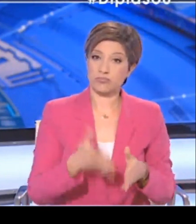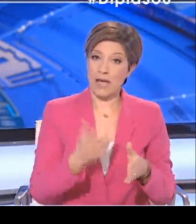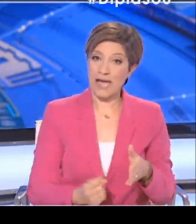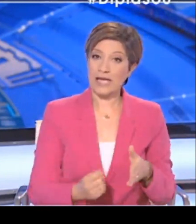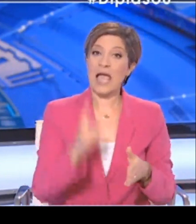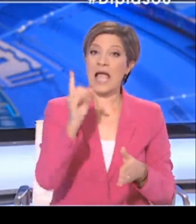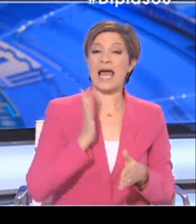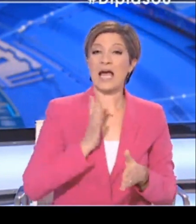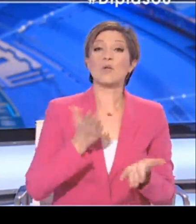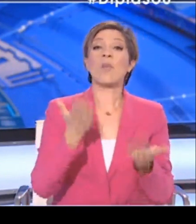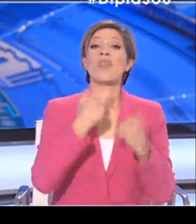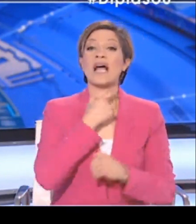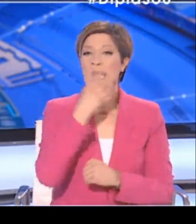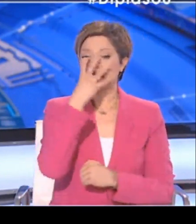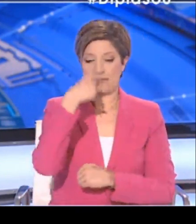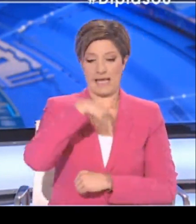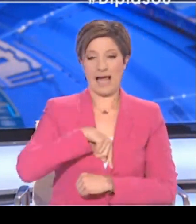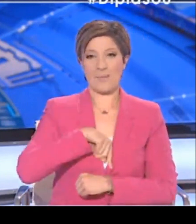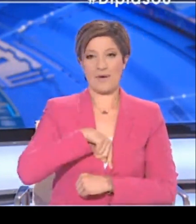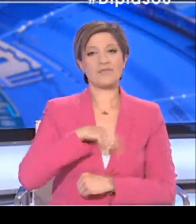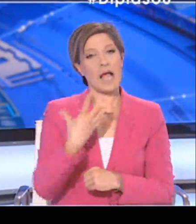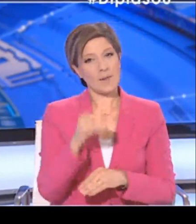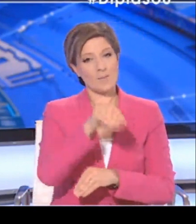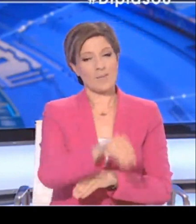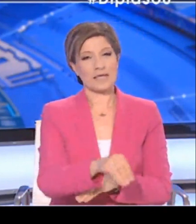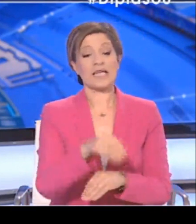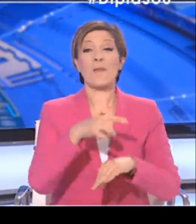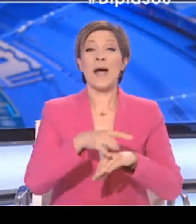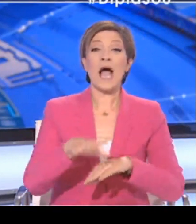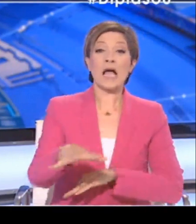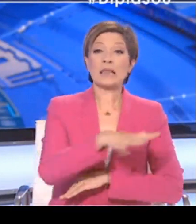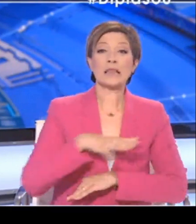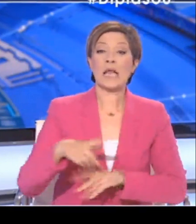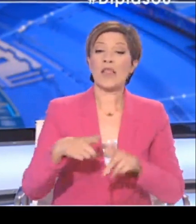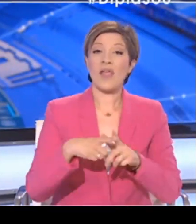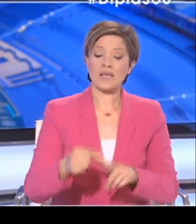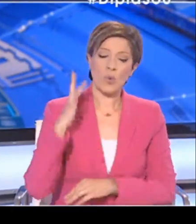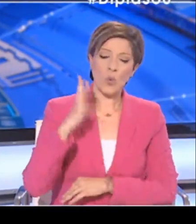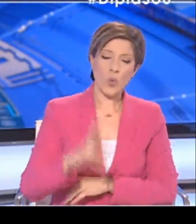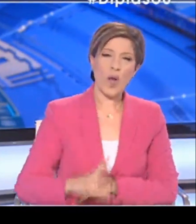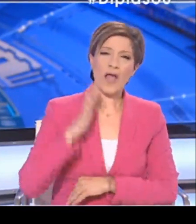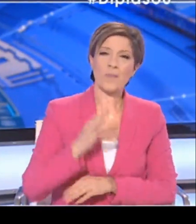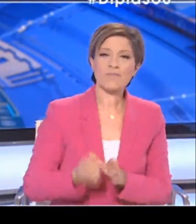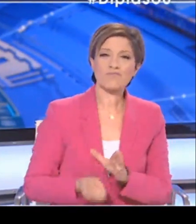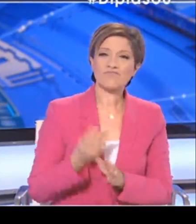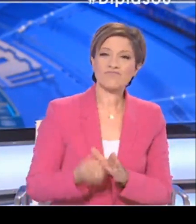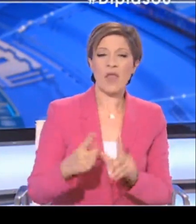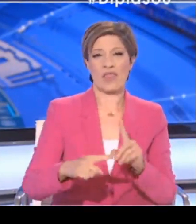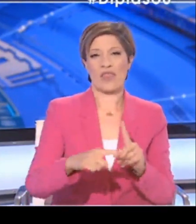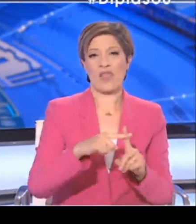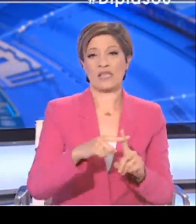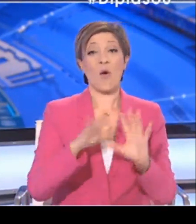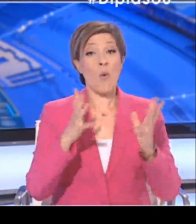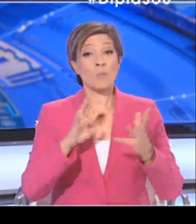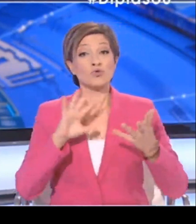εκτός αναπνευστήρα, ένας ασθενής. Στην πατρίδα μας, τα νέα καθημερινά είναι θετικά. Παγκόσμια